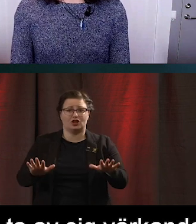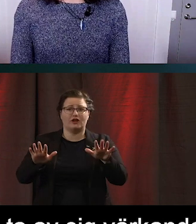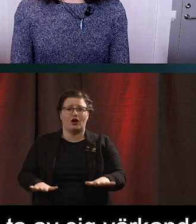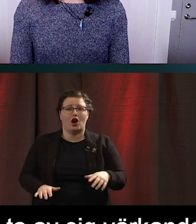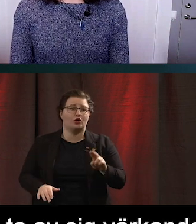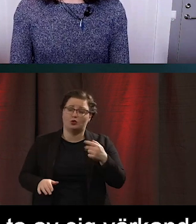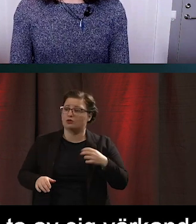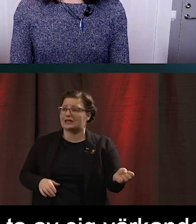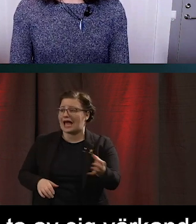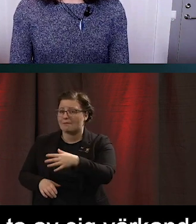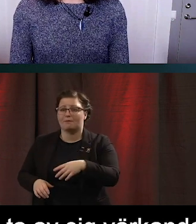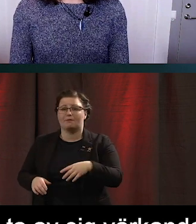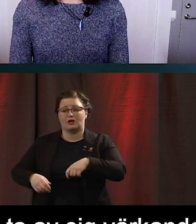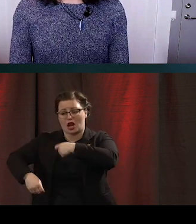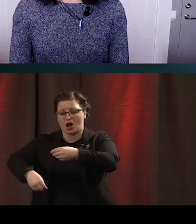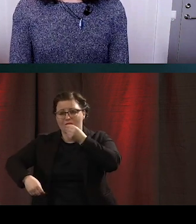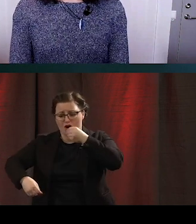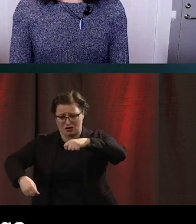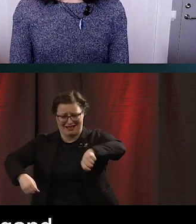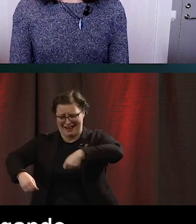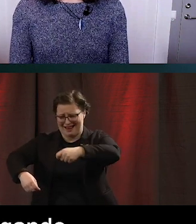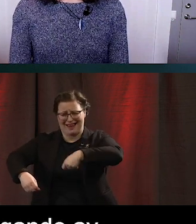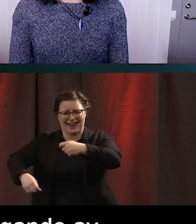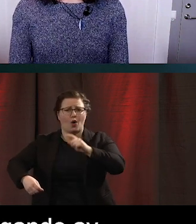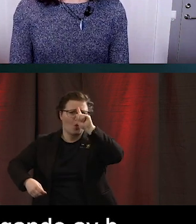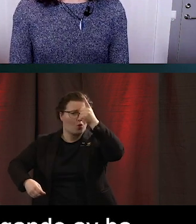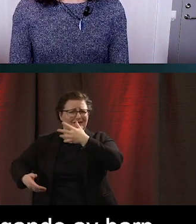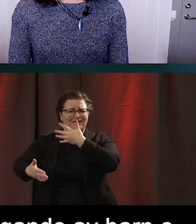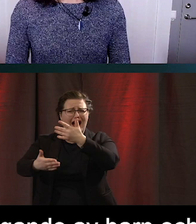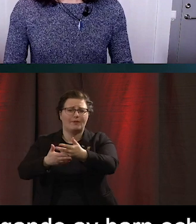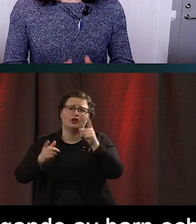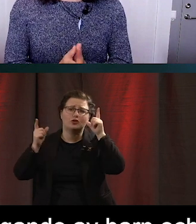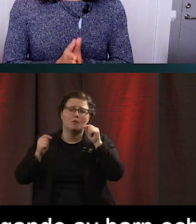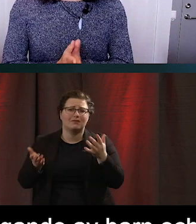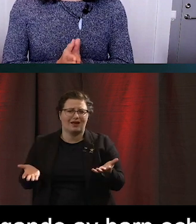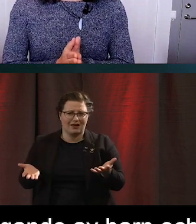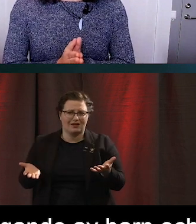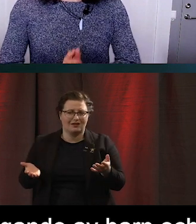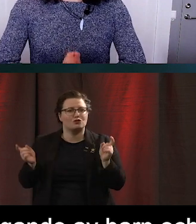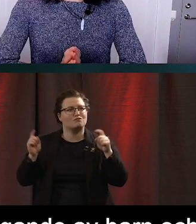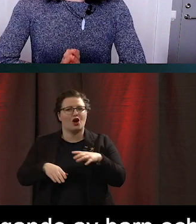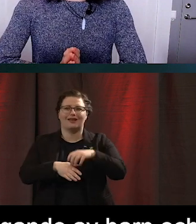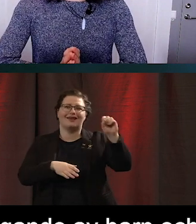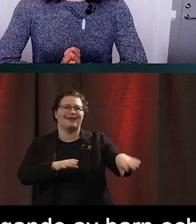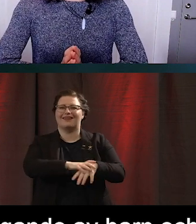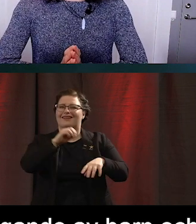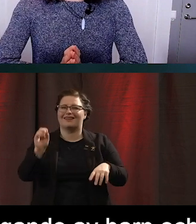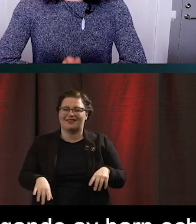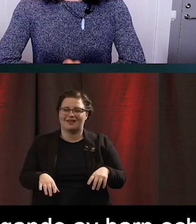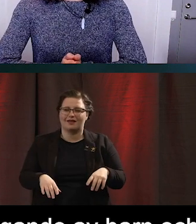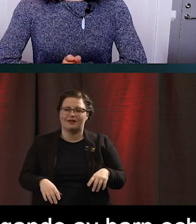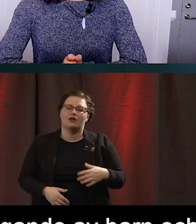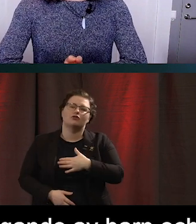matlagningen av barn och det kommer göra ont ända tills vi somnar och kanske även då. Så vår mentala börda handlar